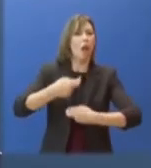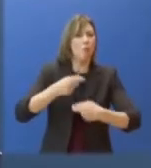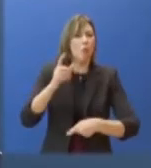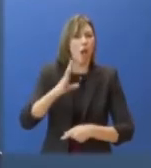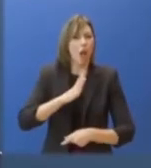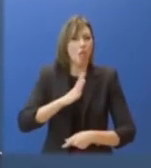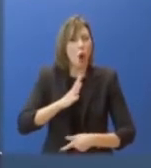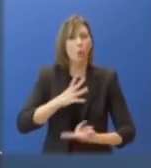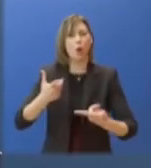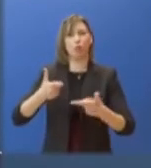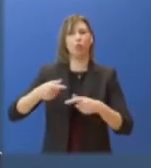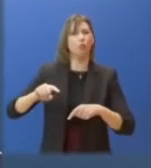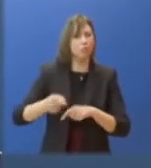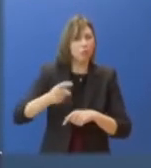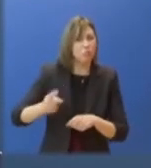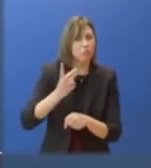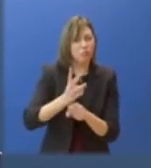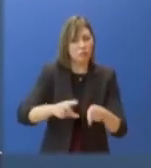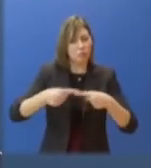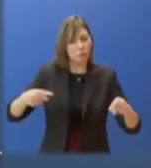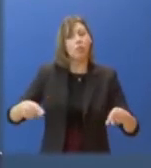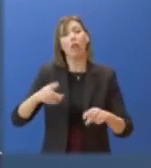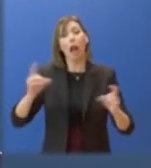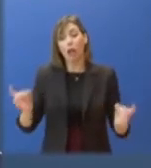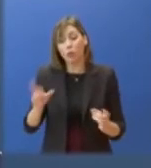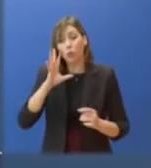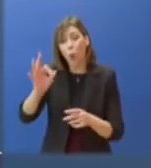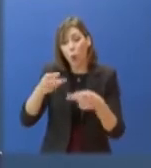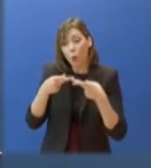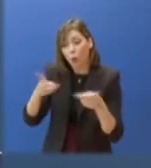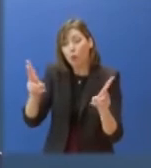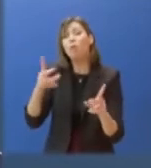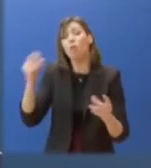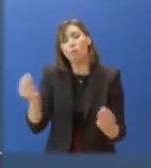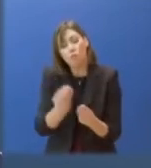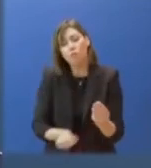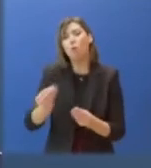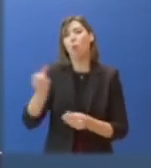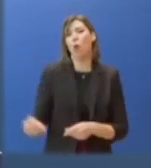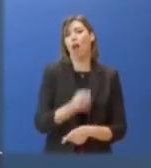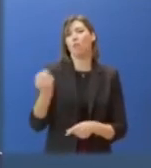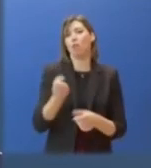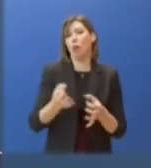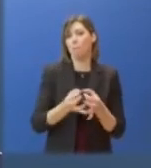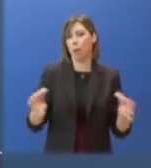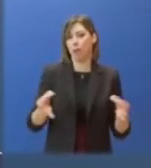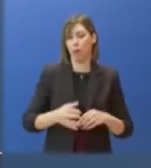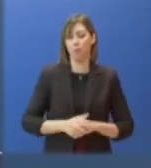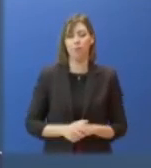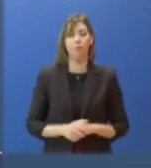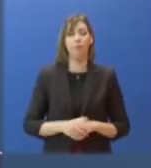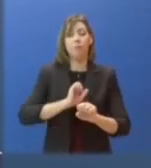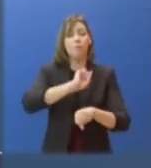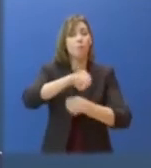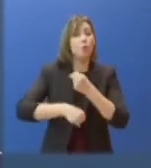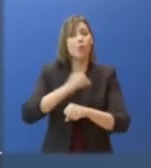γενετήσιας αξιοπρέπειας και ελευθερίας. Η κυβέρνηση κύρωσε τη σύμβαση της Διεθνούς Οργάνωσης Εργασίας για την εξάλληψη της βίας και της